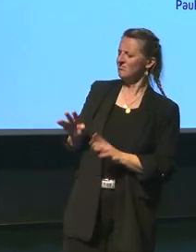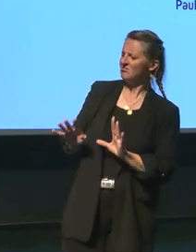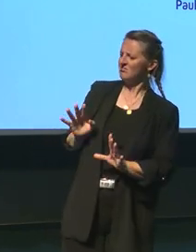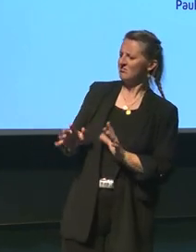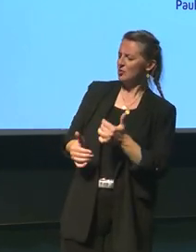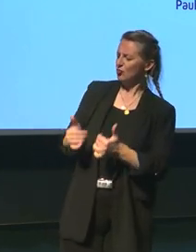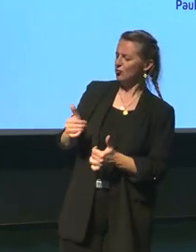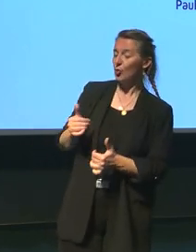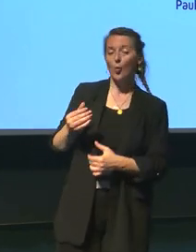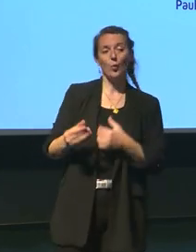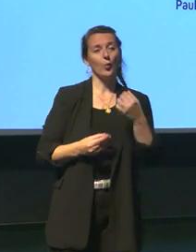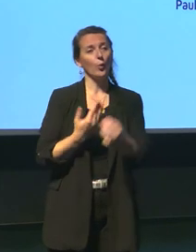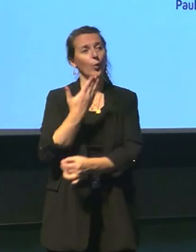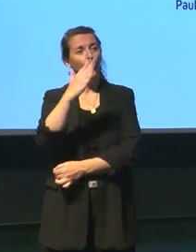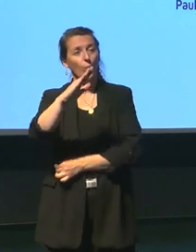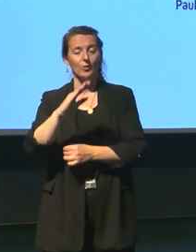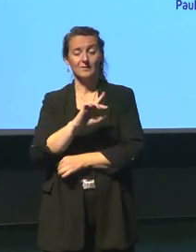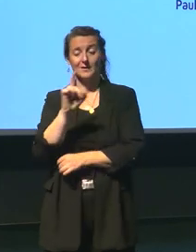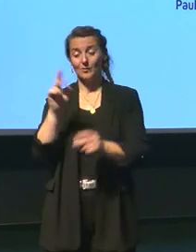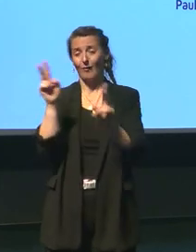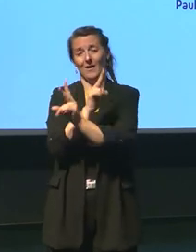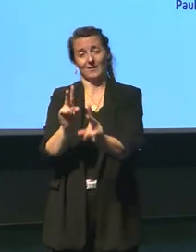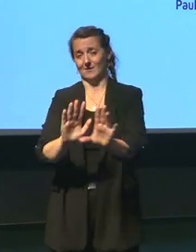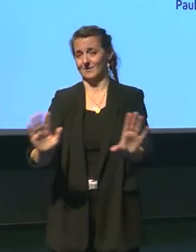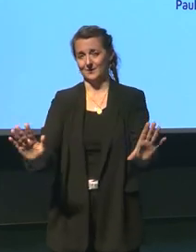alors j'ai qu'une autre question qui est complètement différente c'est